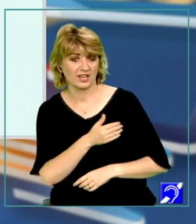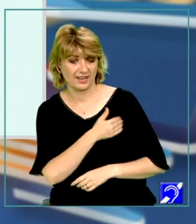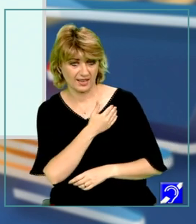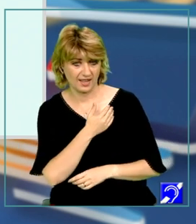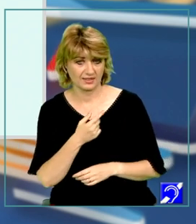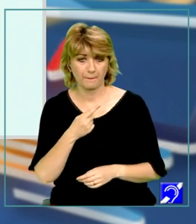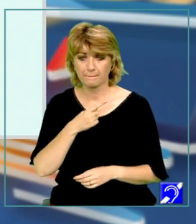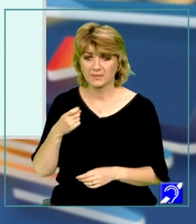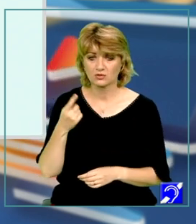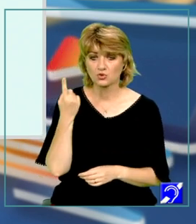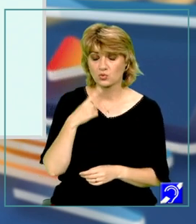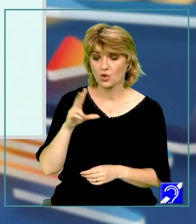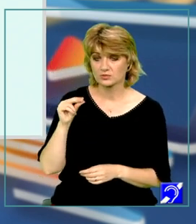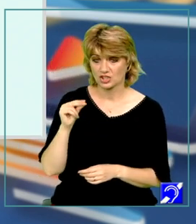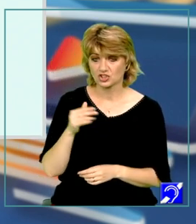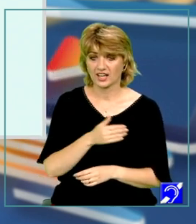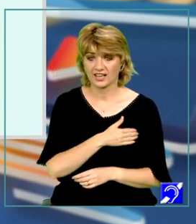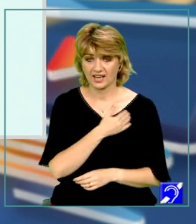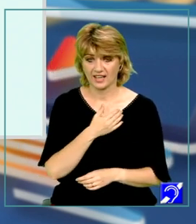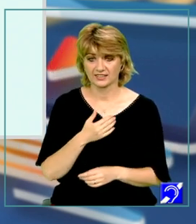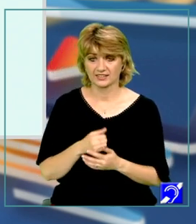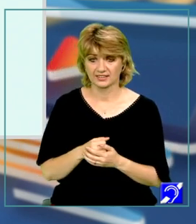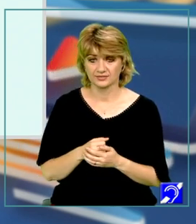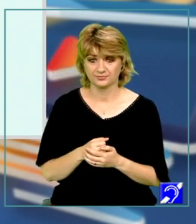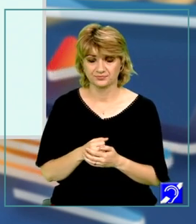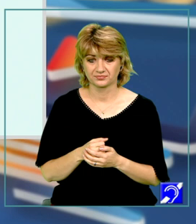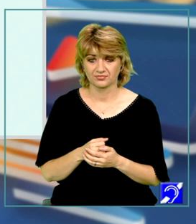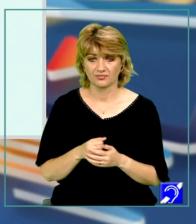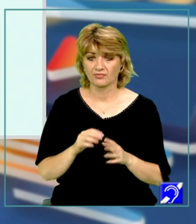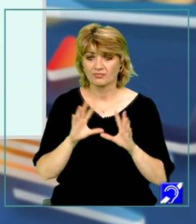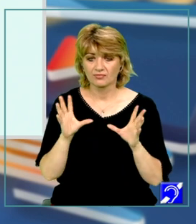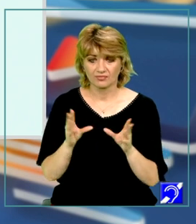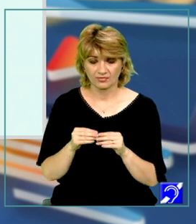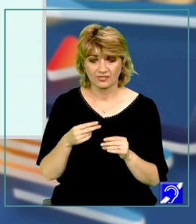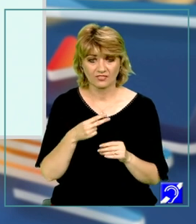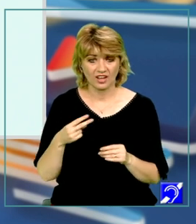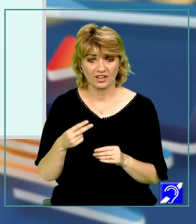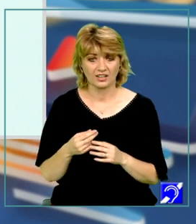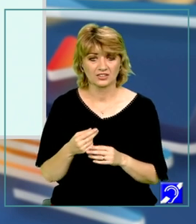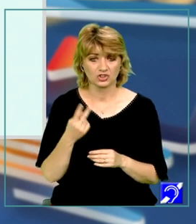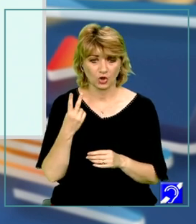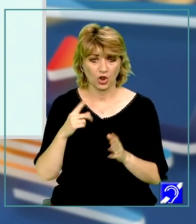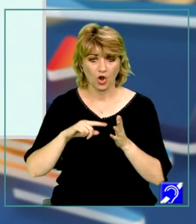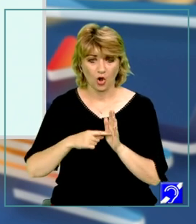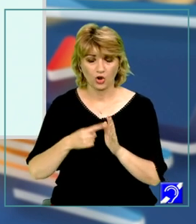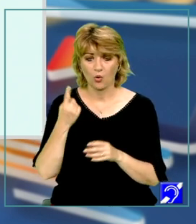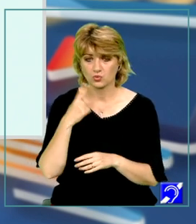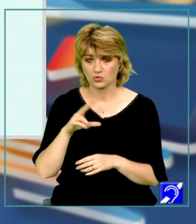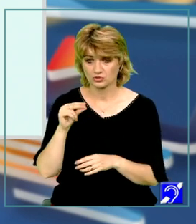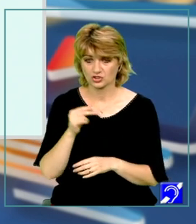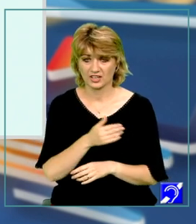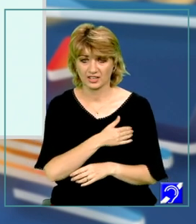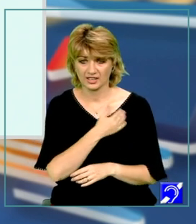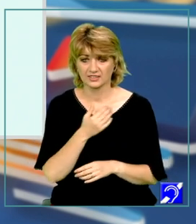grade minus 180 de grade cât fac împreună unghiurile 1 plus 2 plus 3 adică 2 ori 180 de